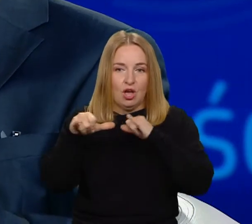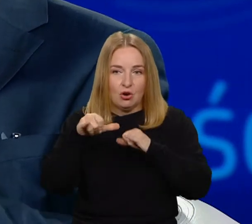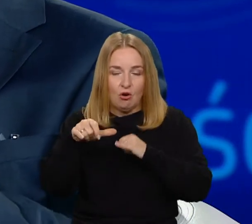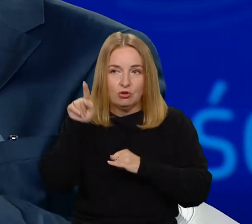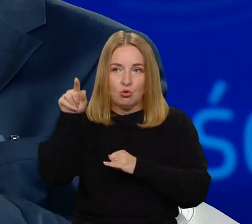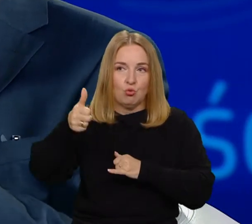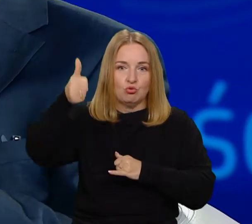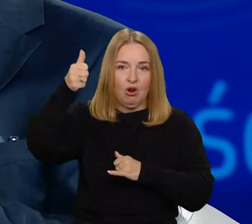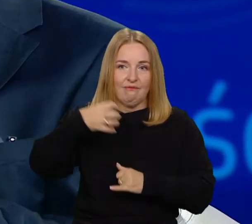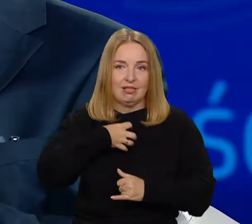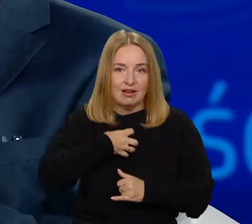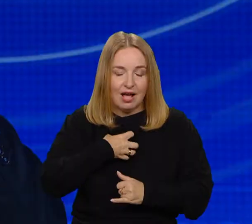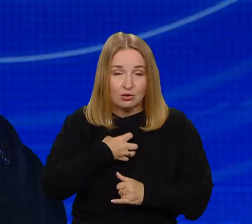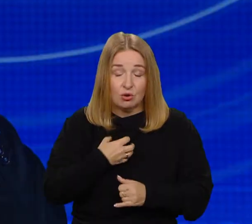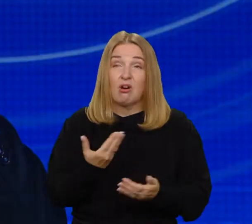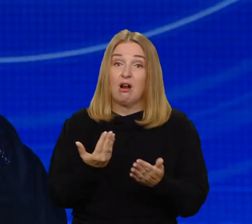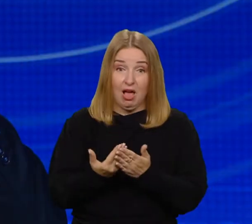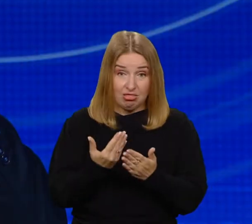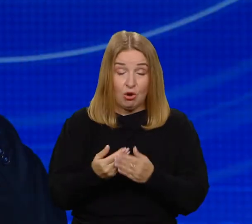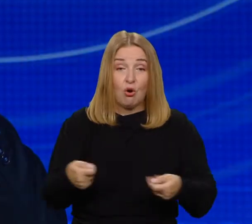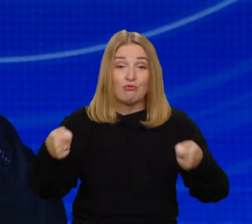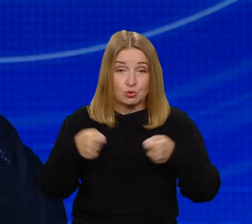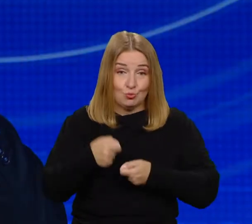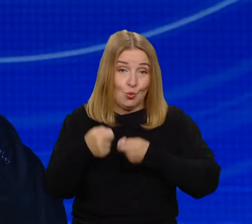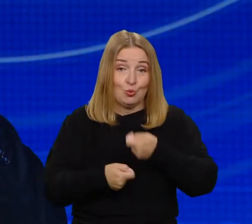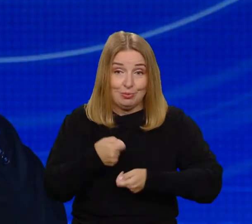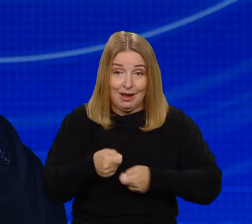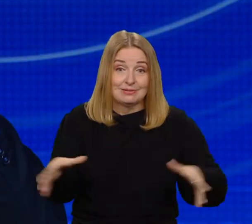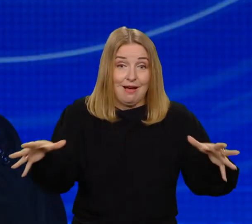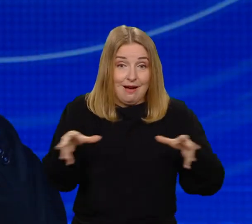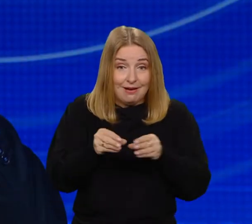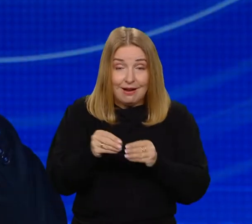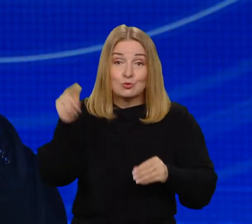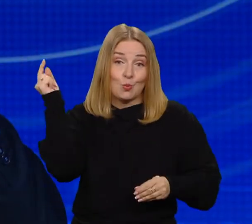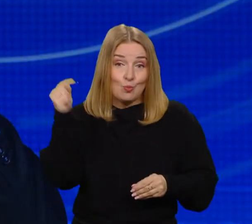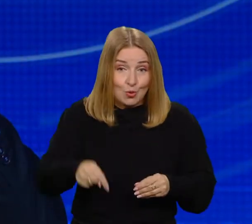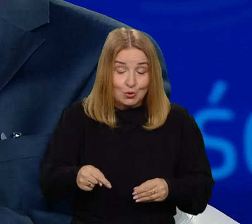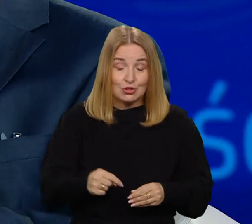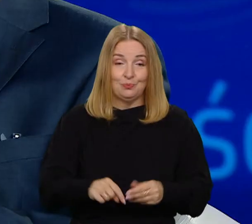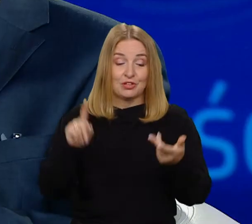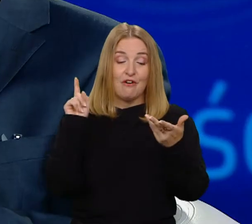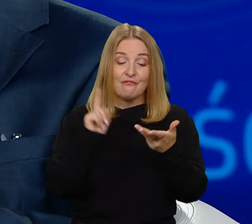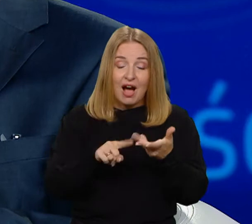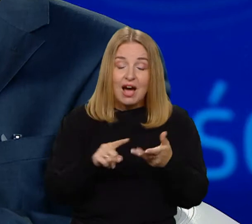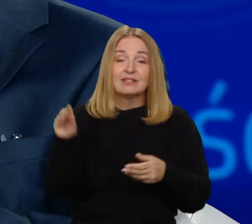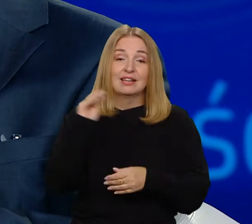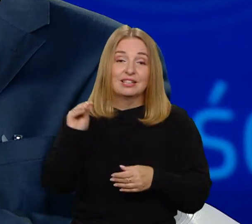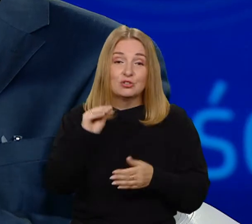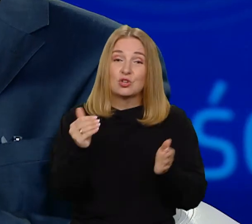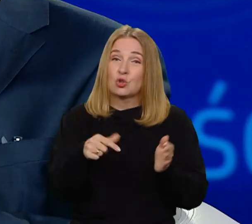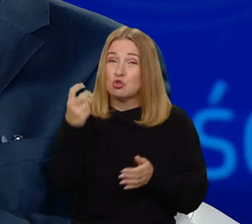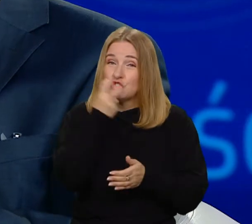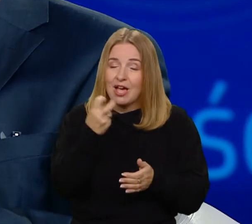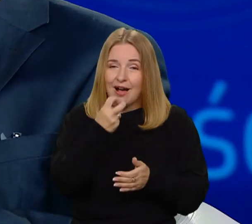Czyli ta współpraca, być może wspólnota, o której powiemy szerzej. I czwarty element, który jest chyba